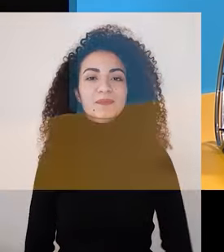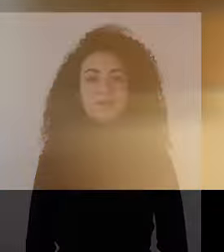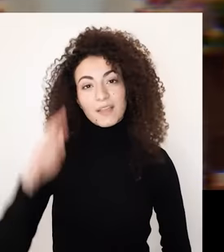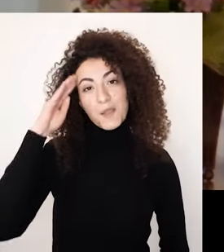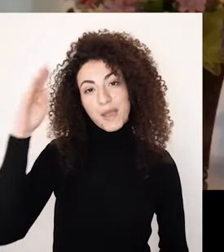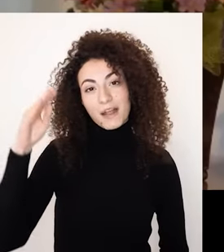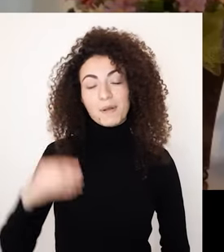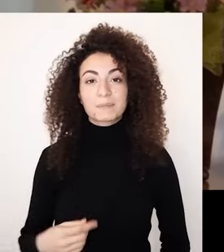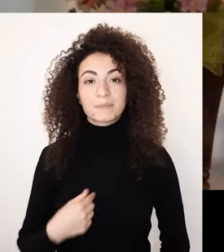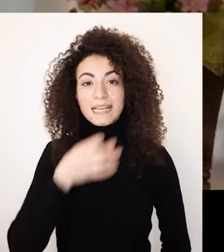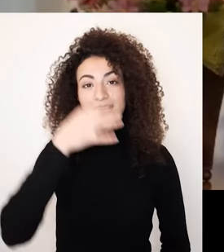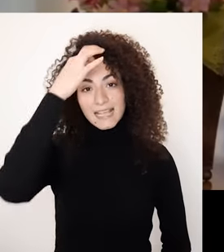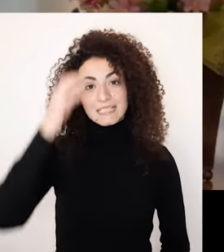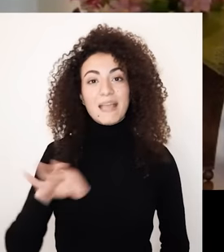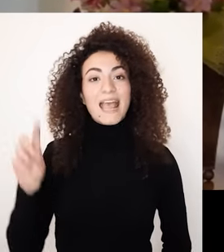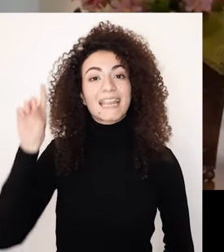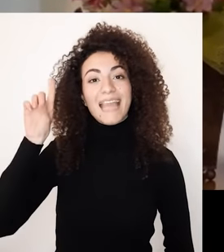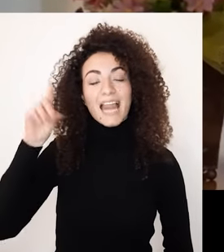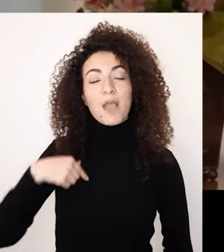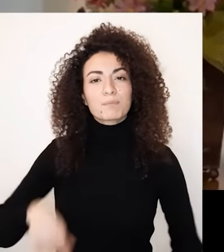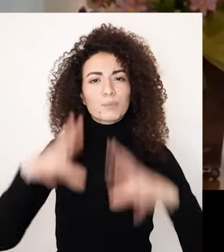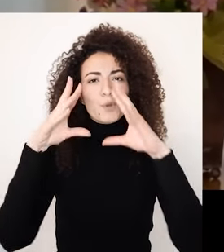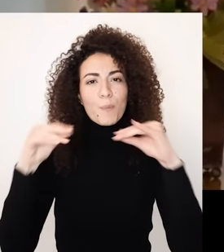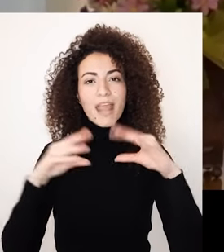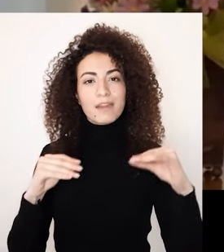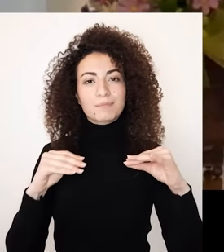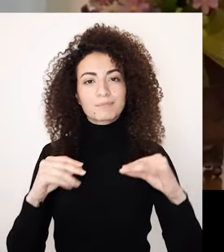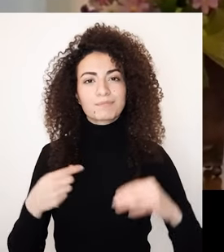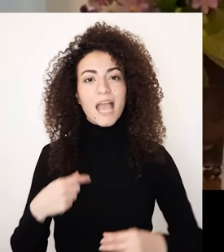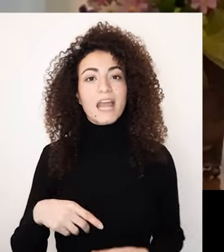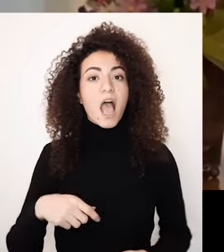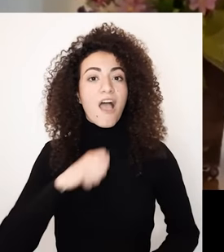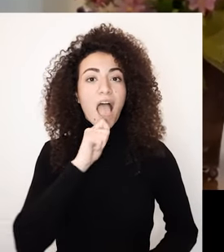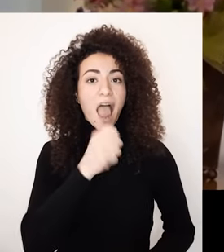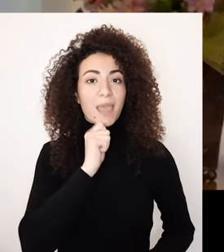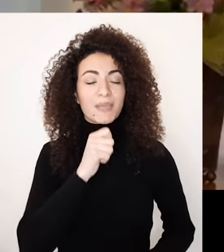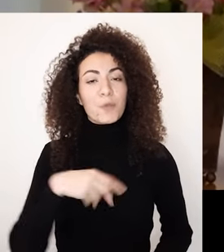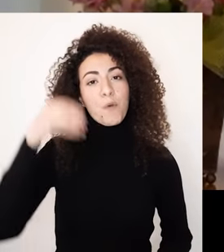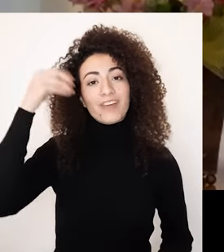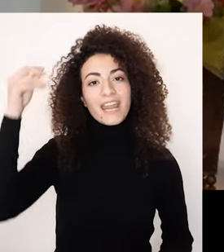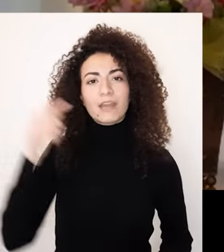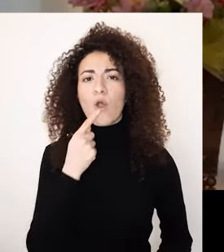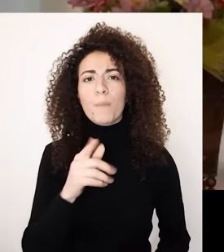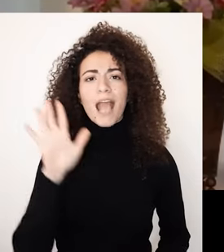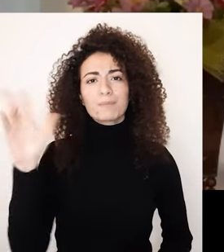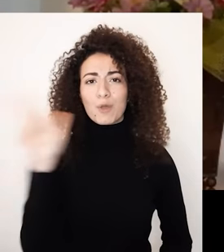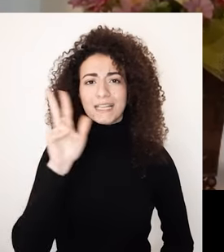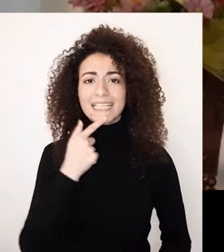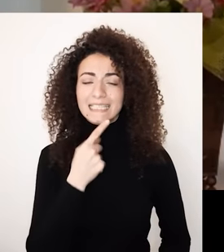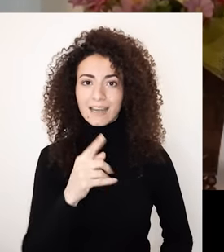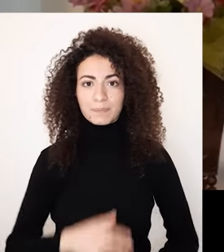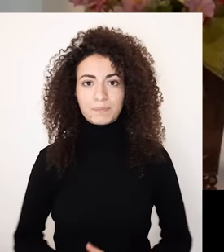مرحبا معكم داليا فريفر من لبنان أعلامية وفنانة عمري 35 سنة